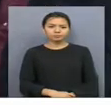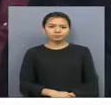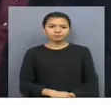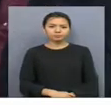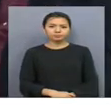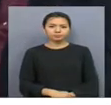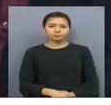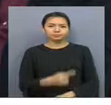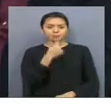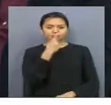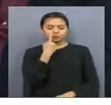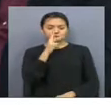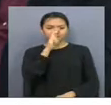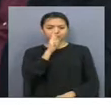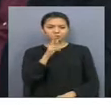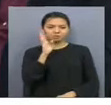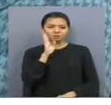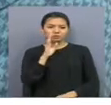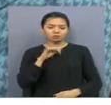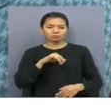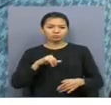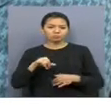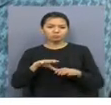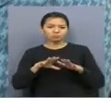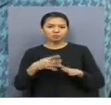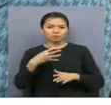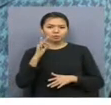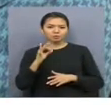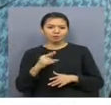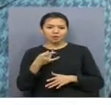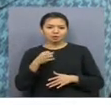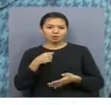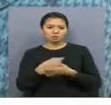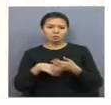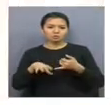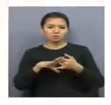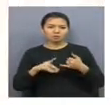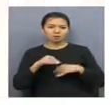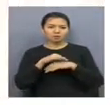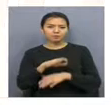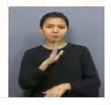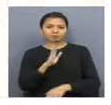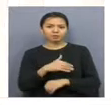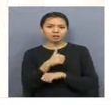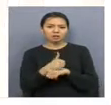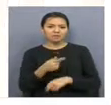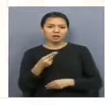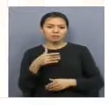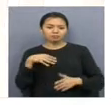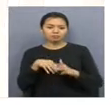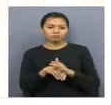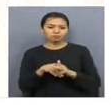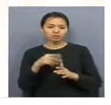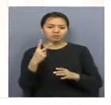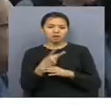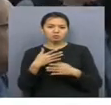Алдағы үш жылда аймақтағы суармалы жерлердің көлемі 40 мүн гектарға дейін жеткізілетін болады. Негізгі капиталға ғойатын инвестиция